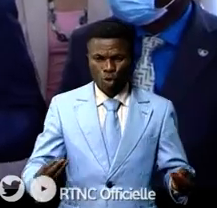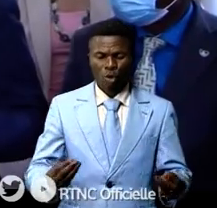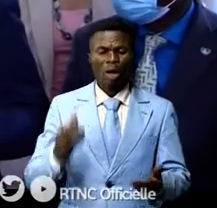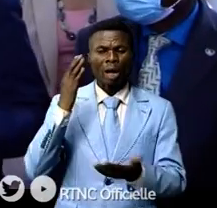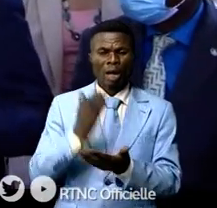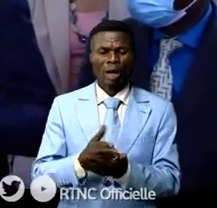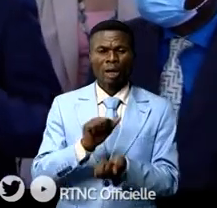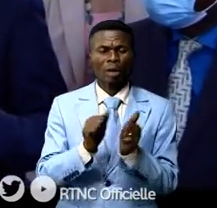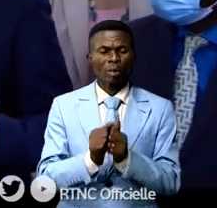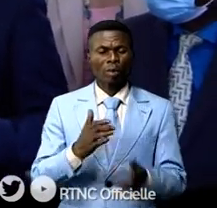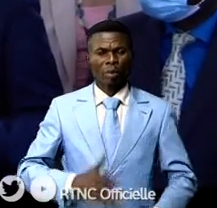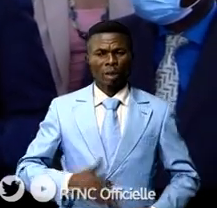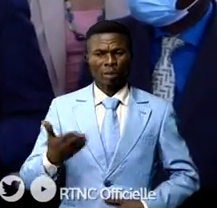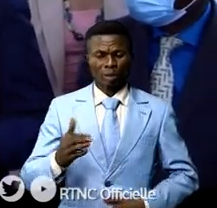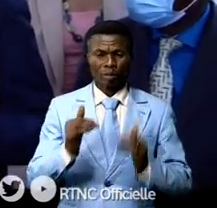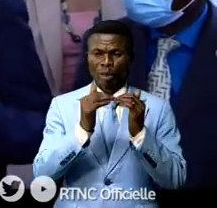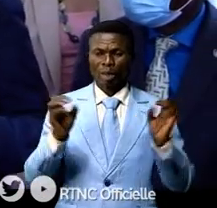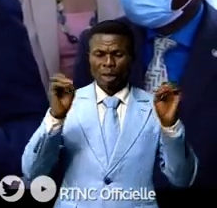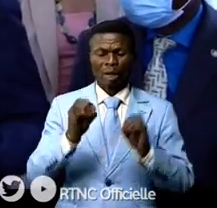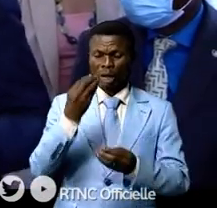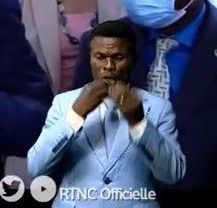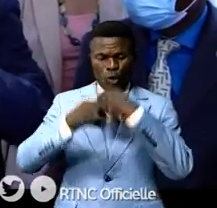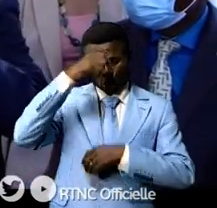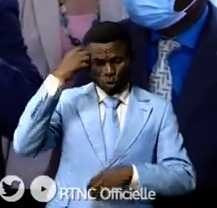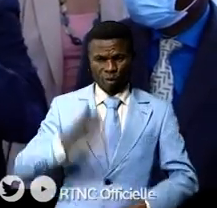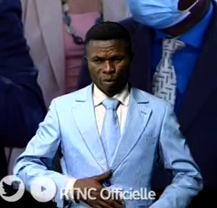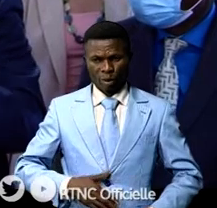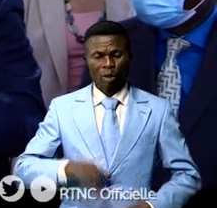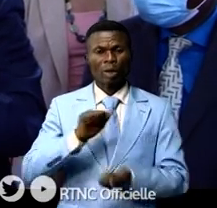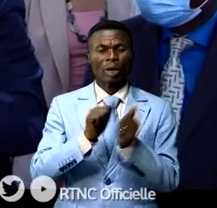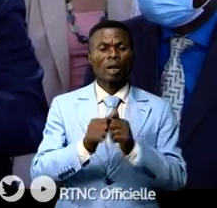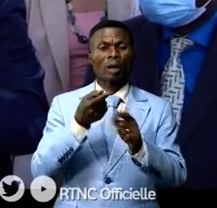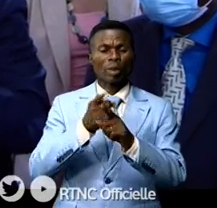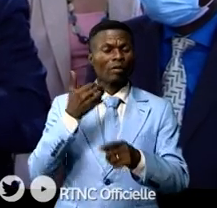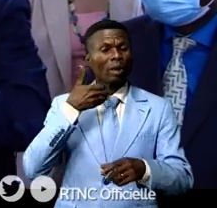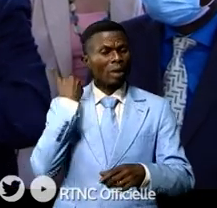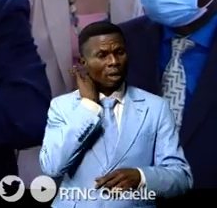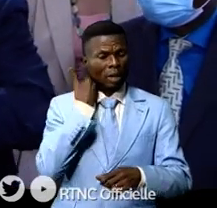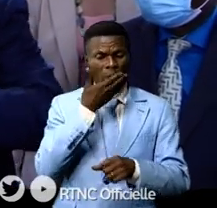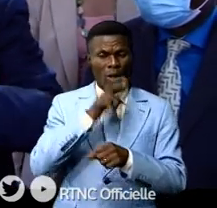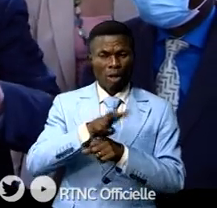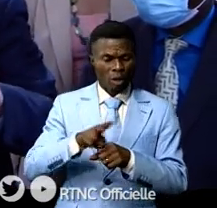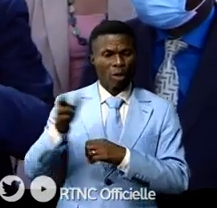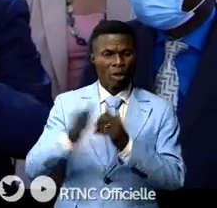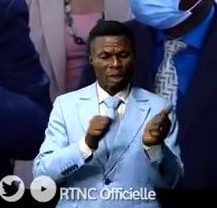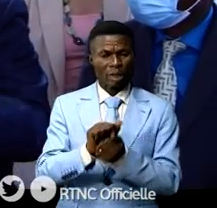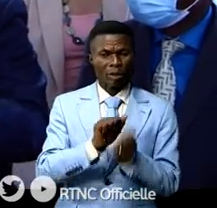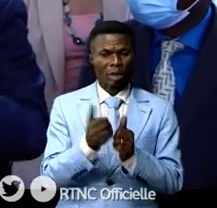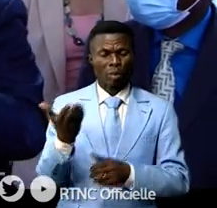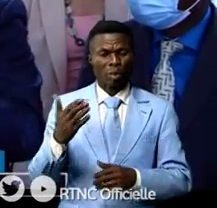face à ces fléaux. L'insécurité alimentaire et les effets de Covid sur l'insécurité alimentaire.